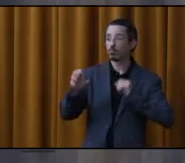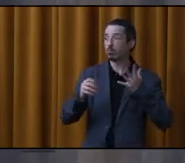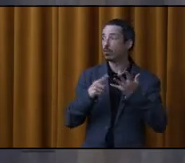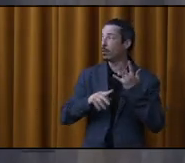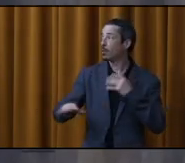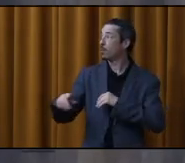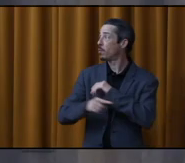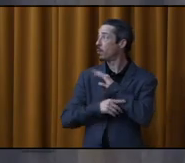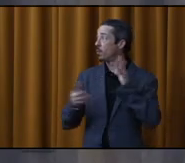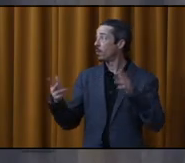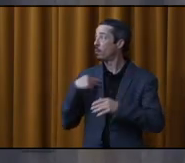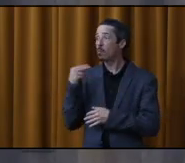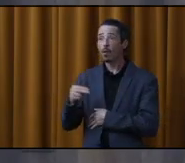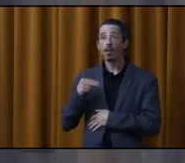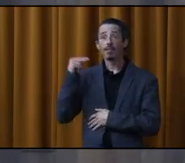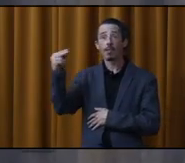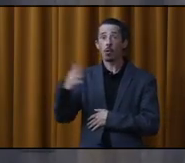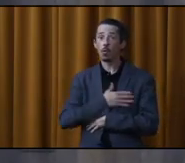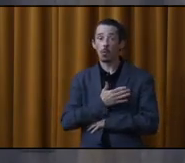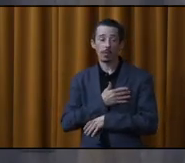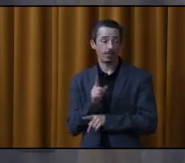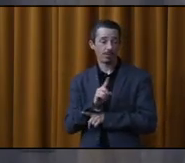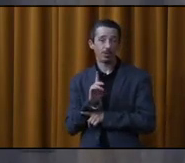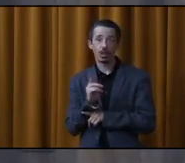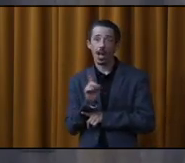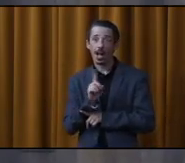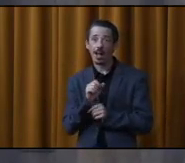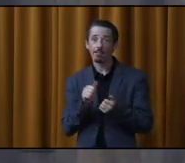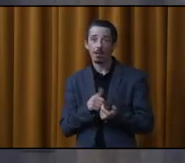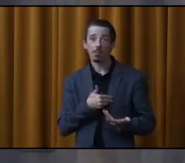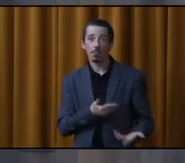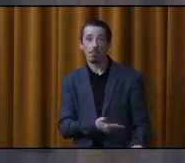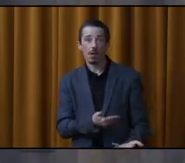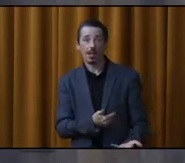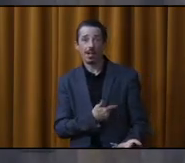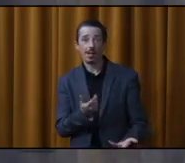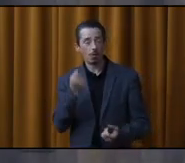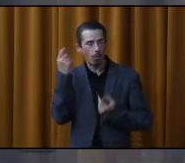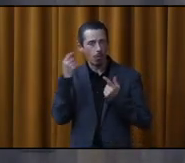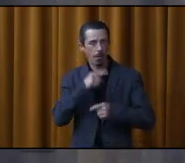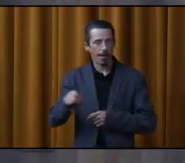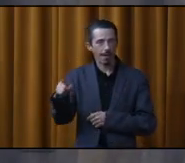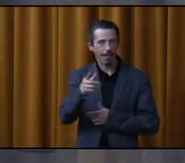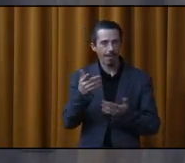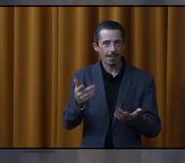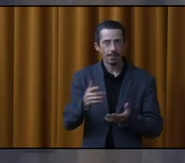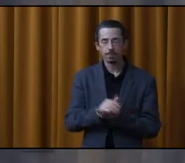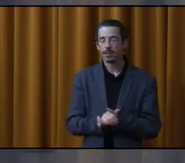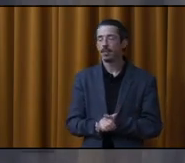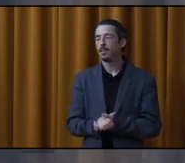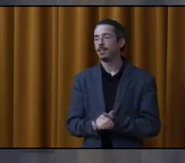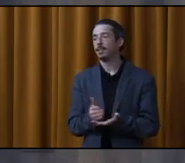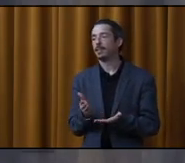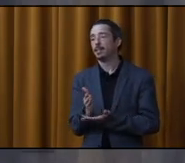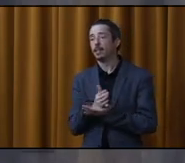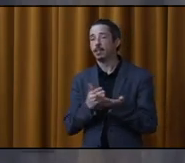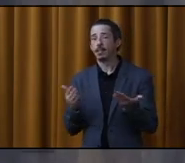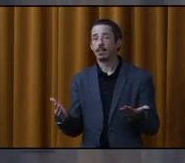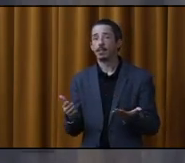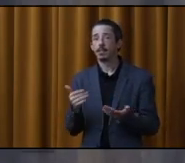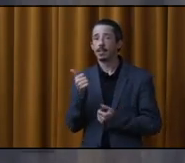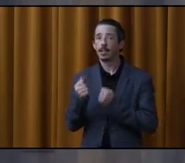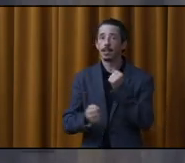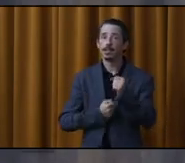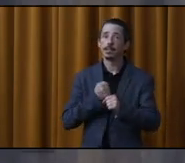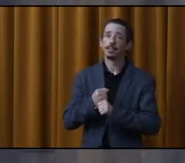tout seul, pogné dans le nord, puis j'étais bien content d'avoir mon chien avec moi. On se comprend. Ceci étant dit, après 10 ans,